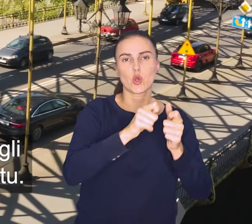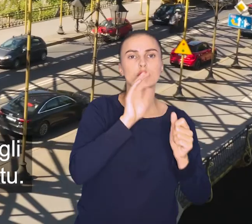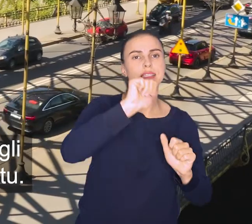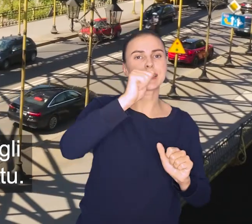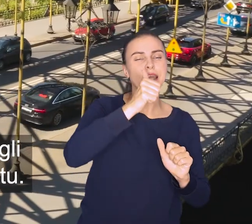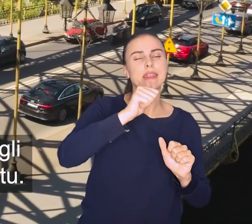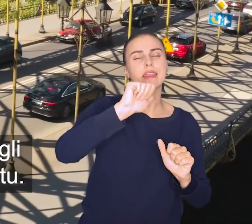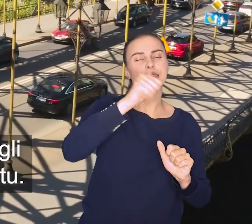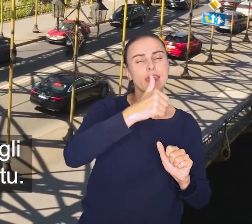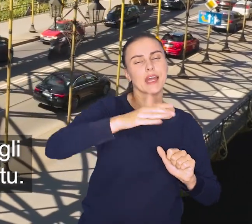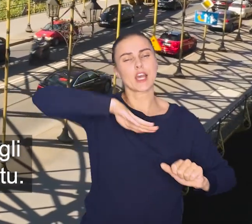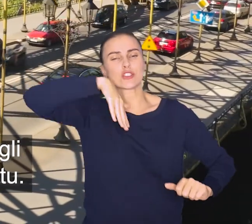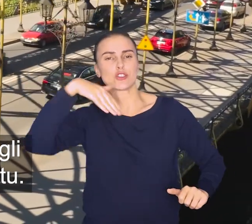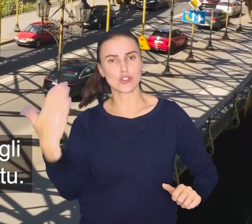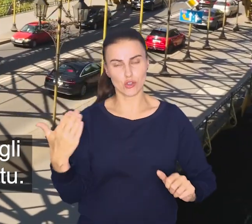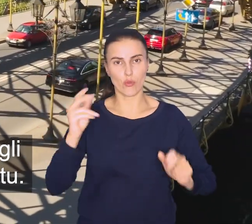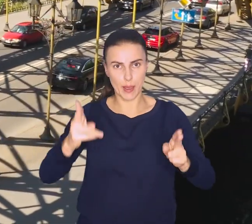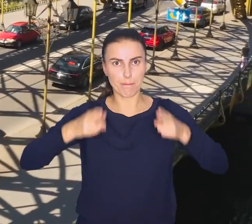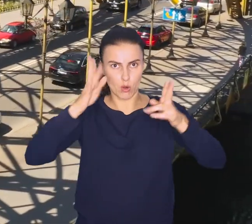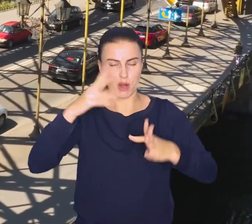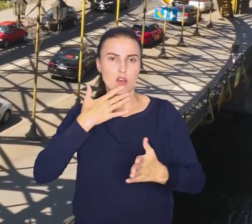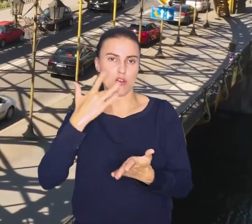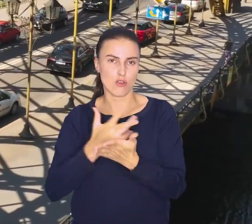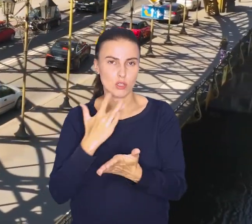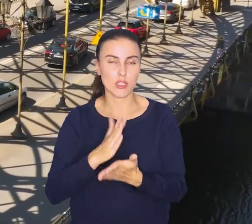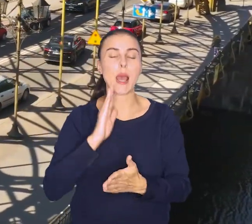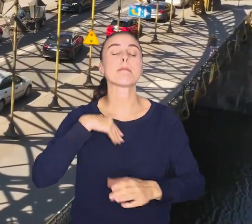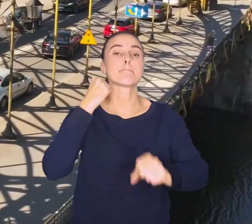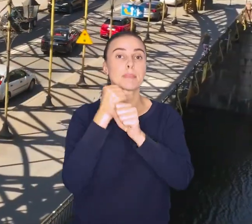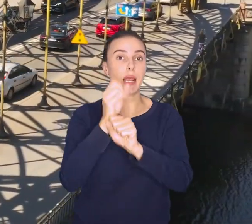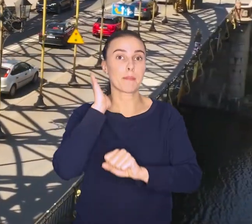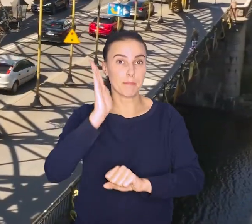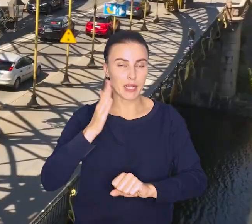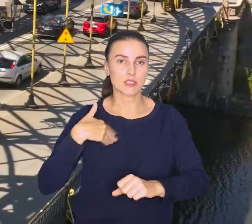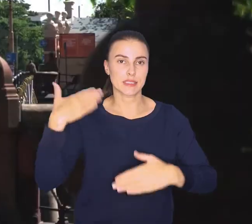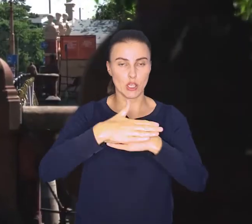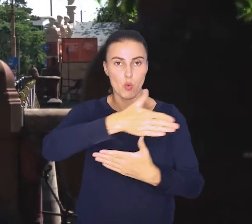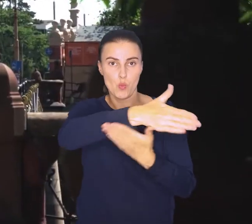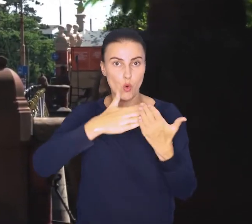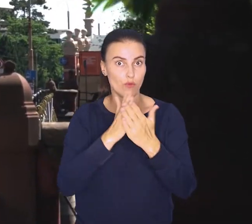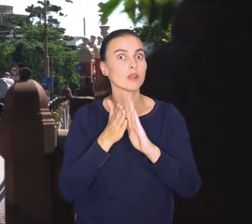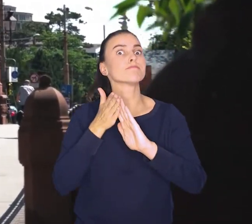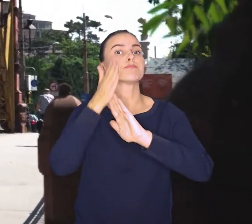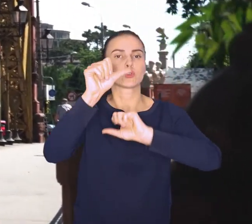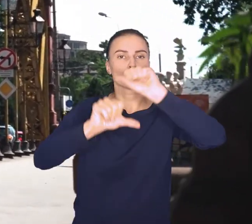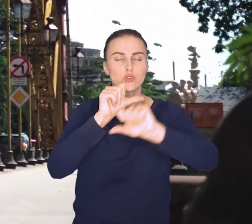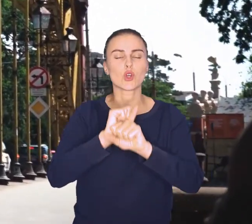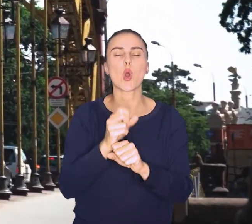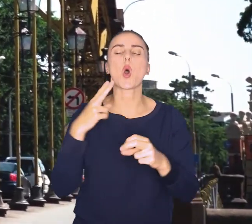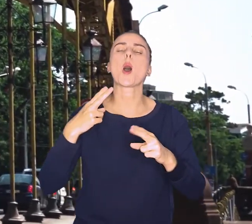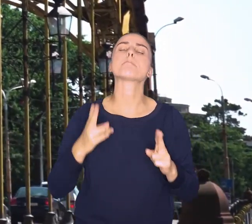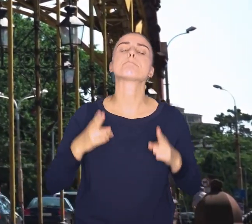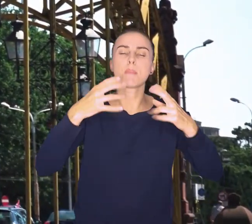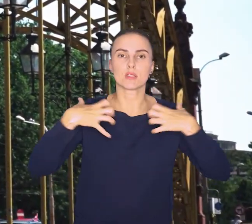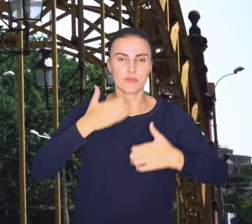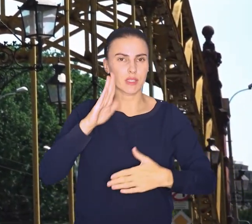korzystać z chodnika po jednej stronie mostu. Prace powinny zakończyć się w połowie przyszłego roku. Most Zwierzyniecki to jedna